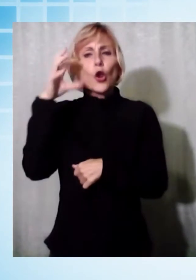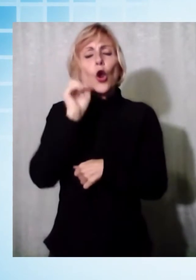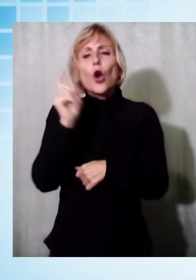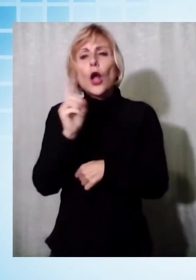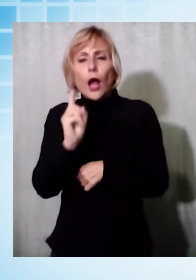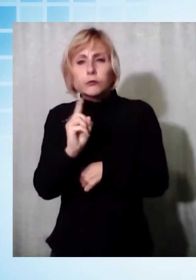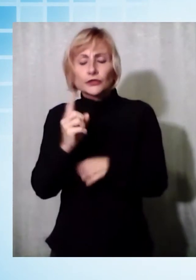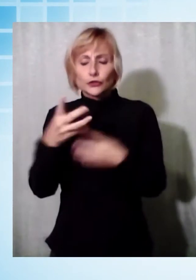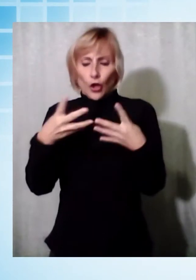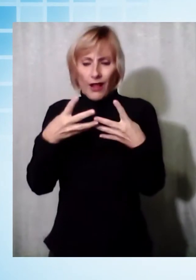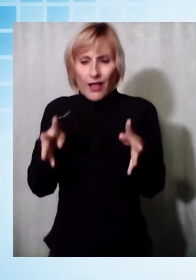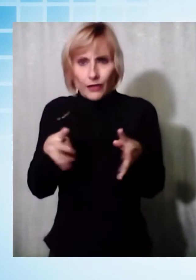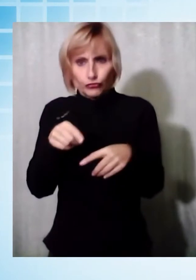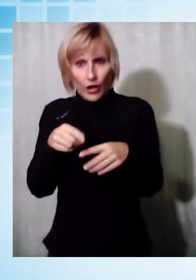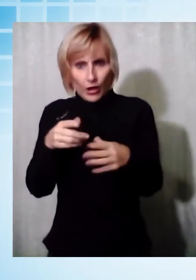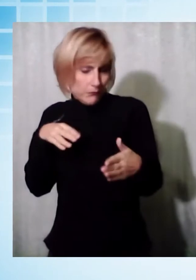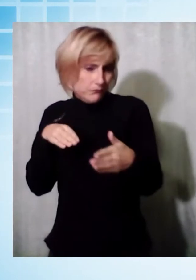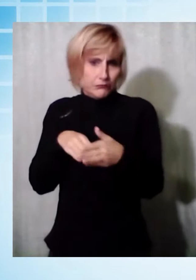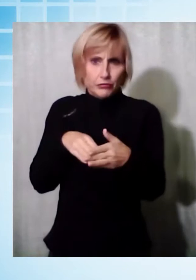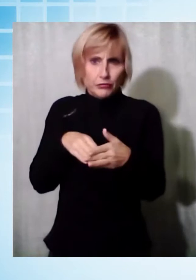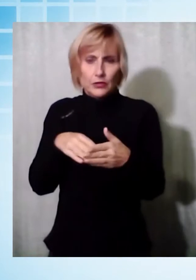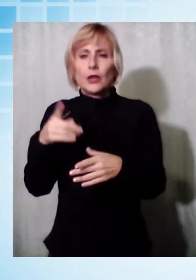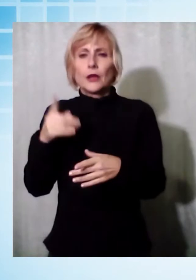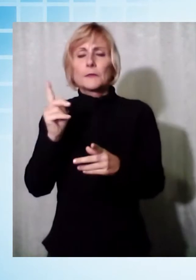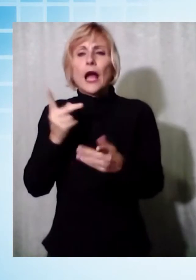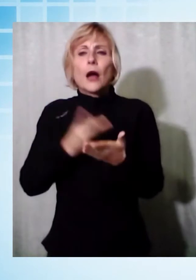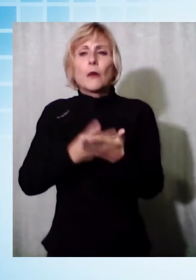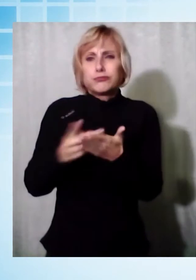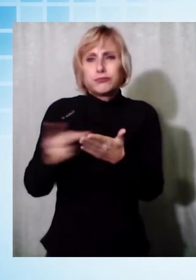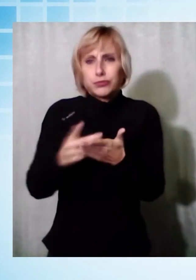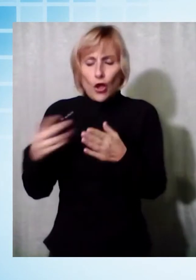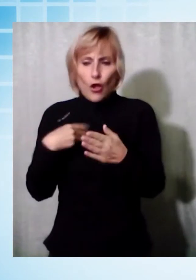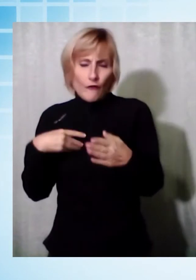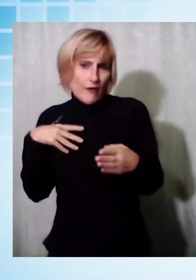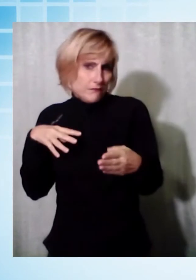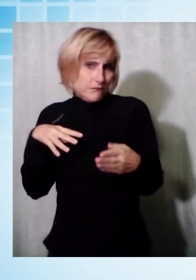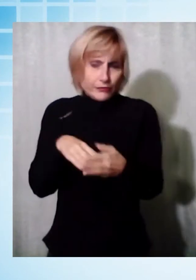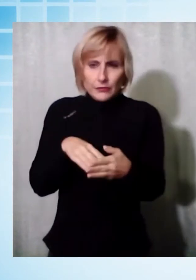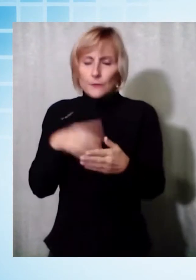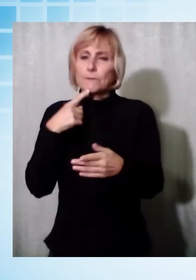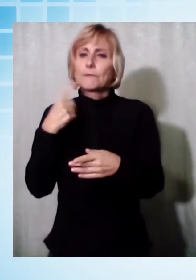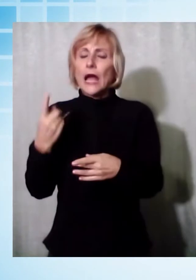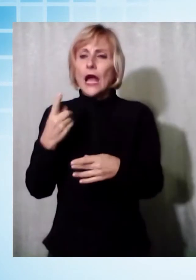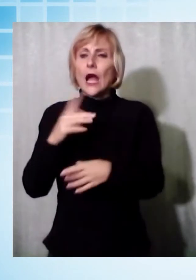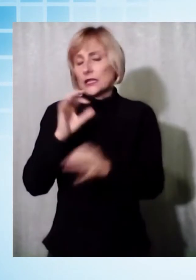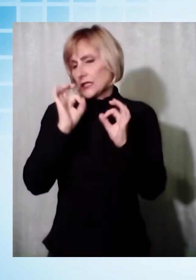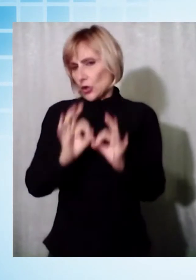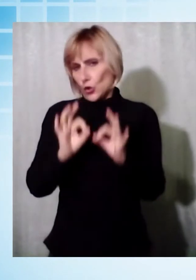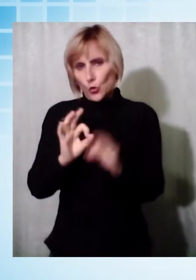urtato. Hanno tentato comunque di sfondare molto probabilmente per rubare i trattori.